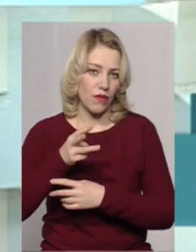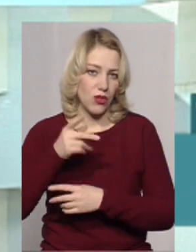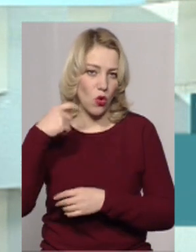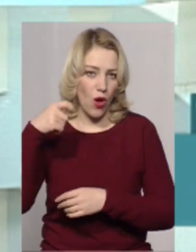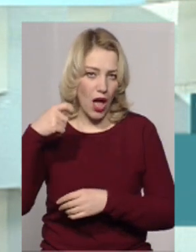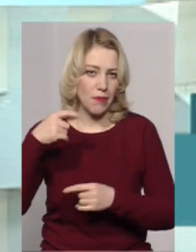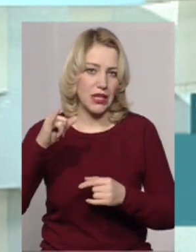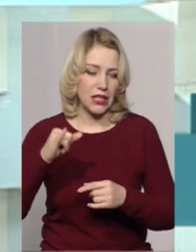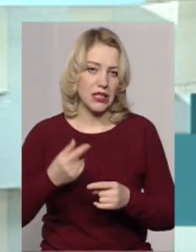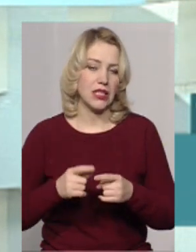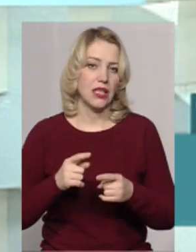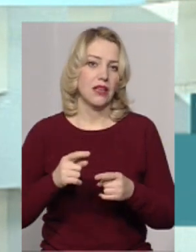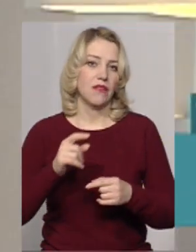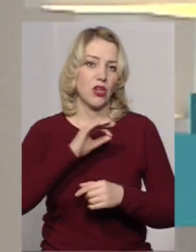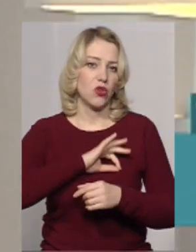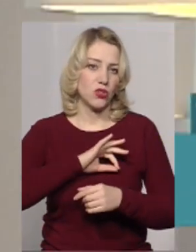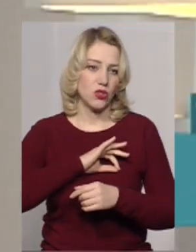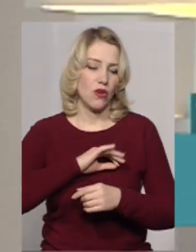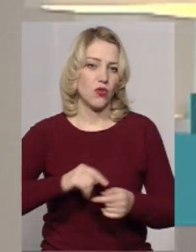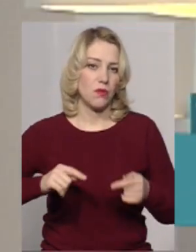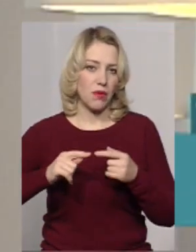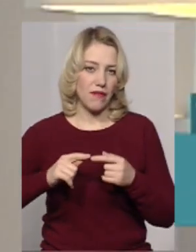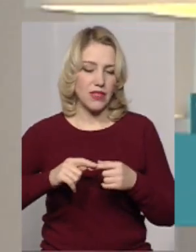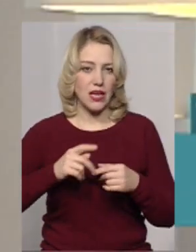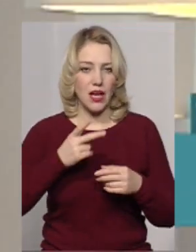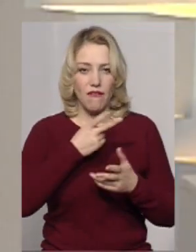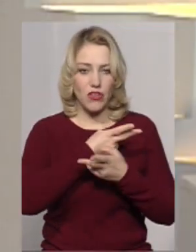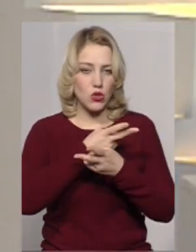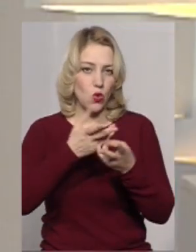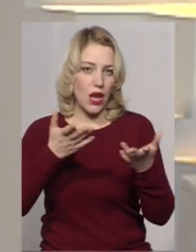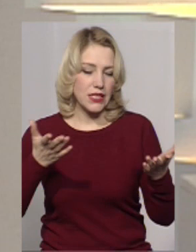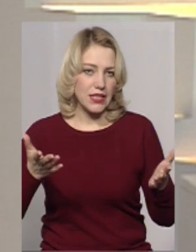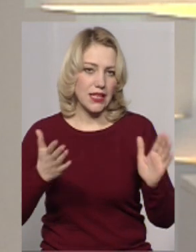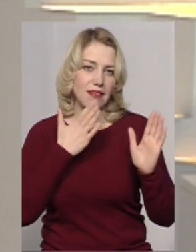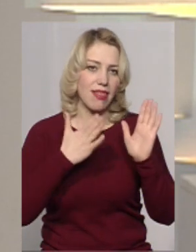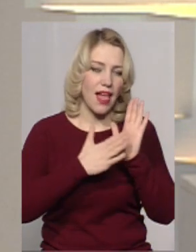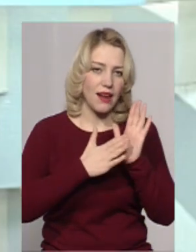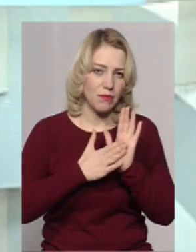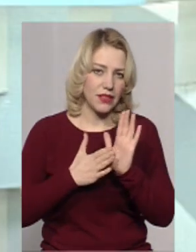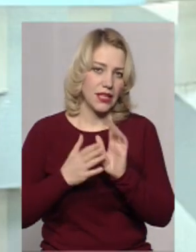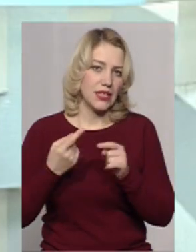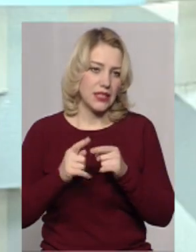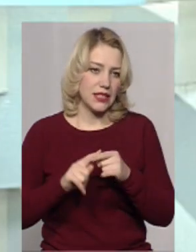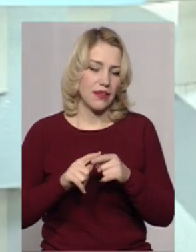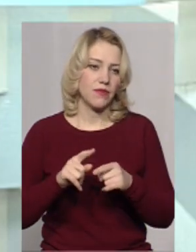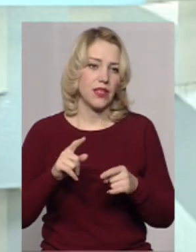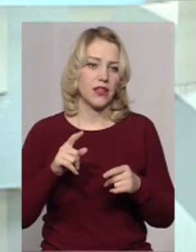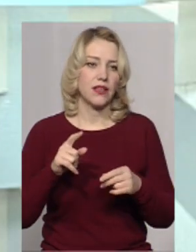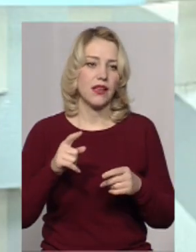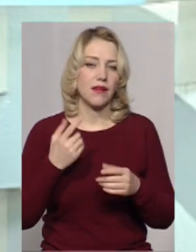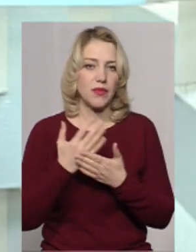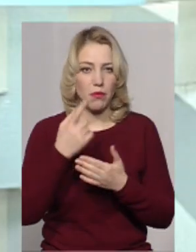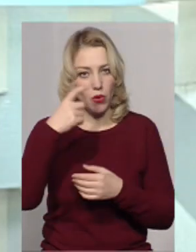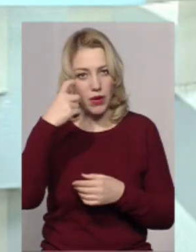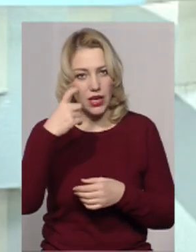використовують певні візуалізації, зображення, наліпки. Тобто це все це і є превенцією, яка